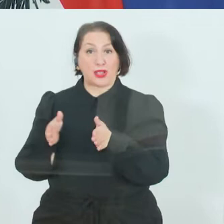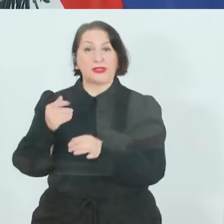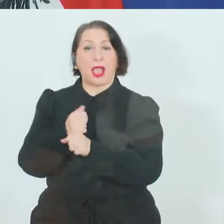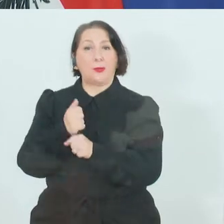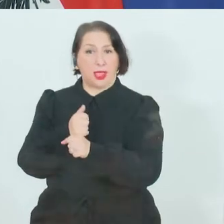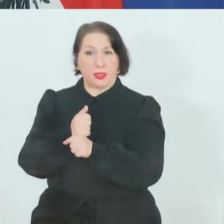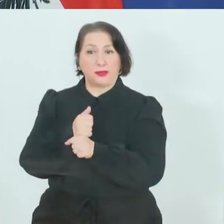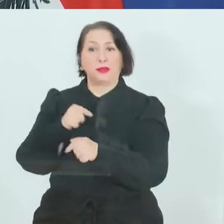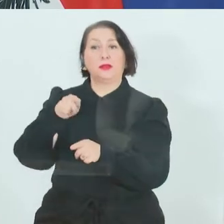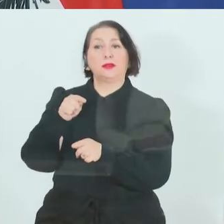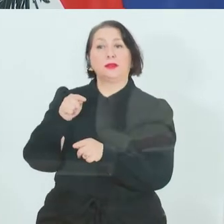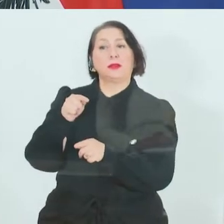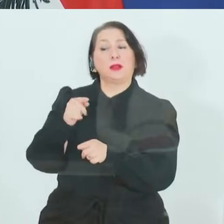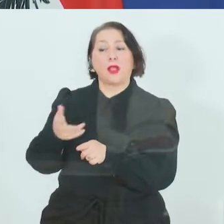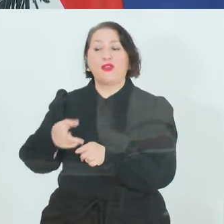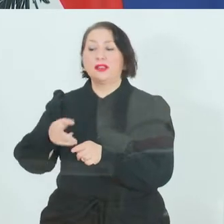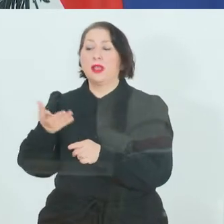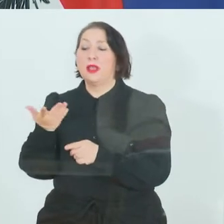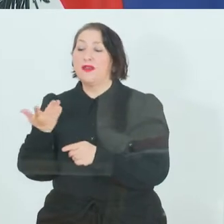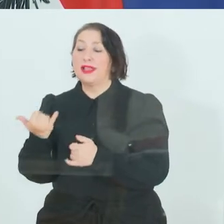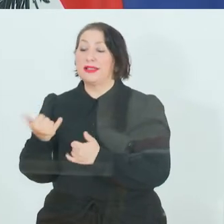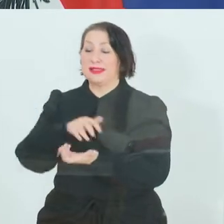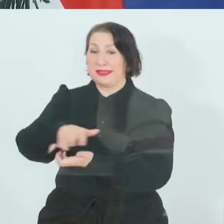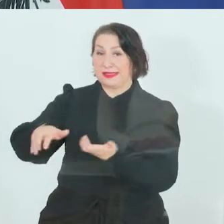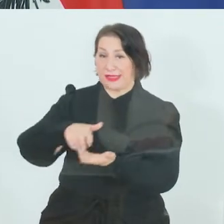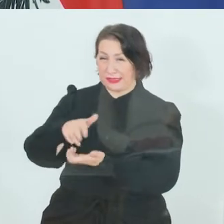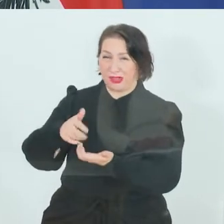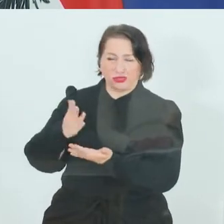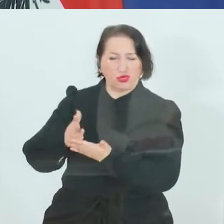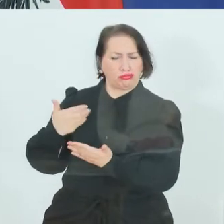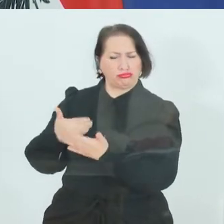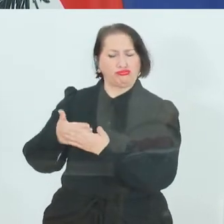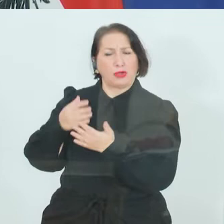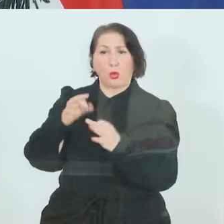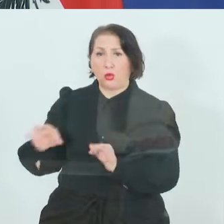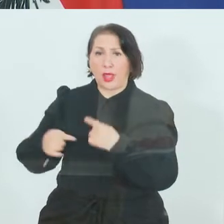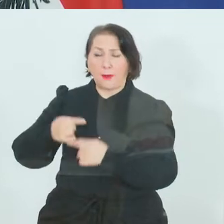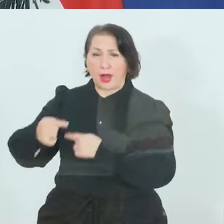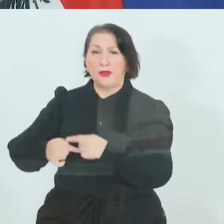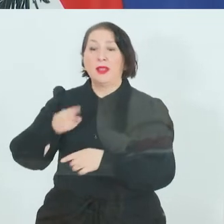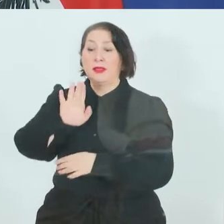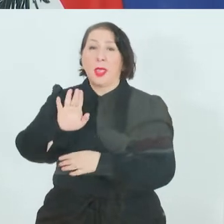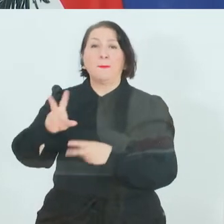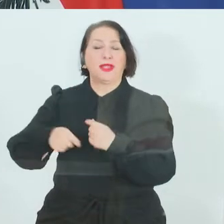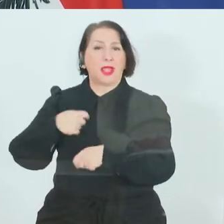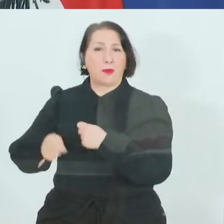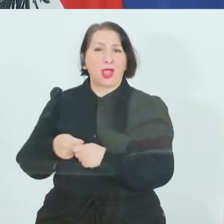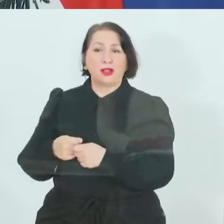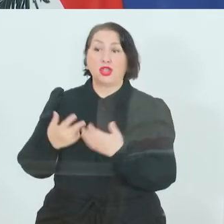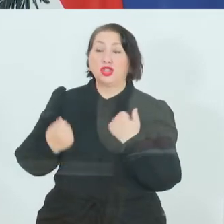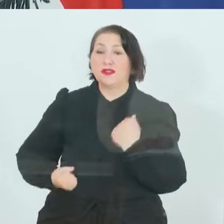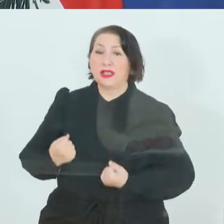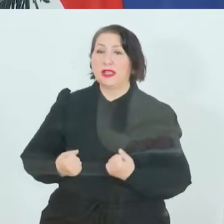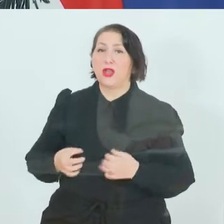all jene mit dem bewährten Kriseninstrument ihre Mitarbeiterinnen und Mitarbeiter auch durch diese schwierigen Wochen